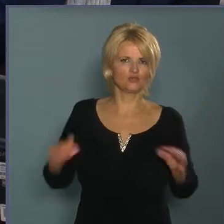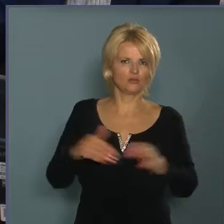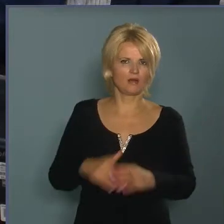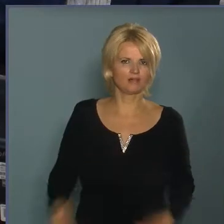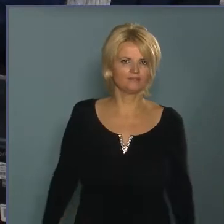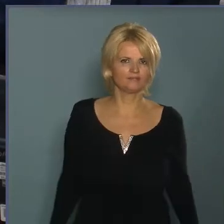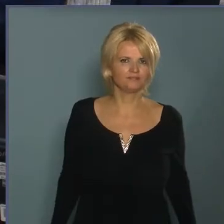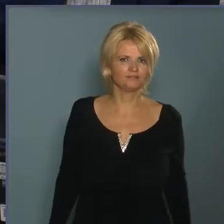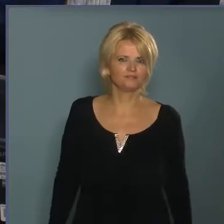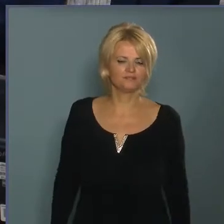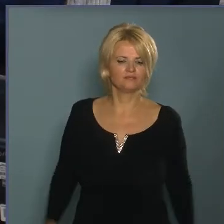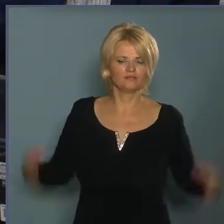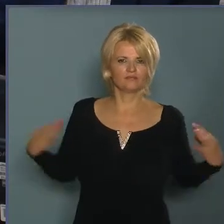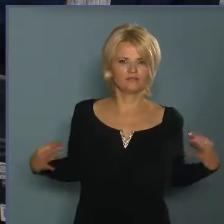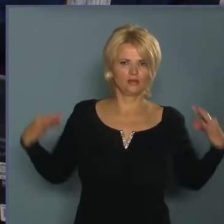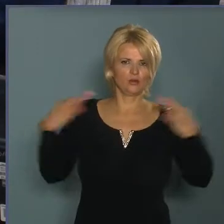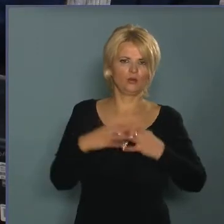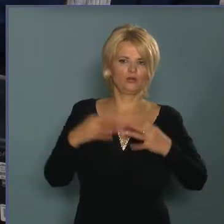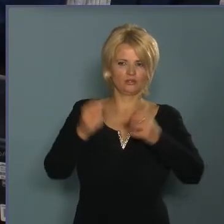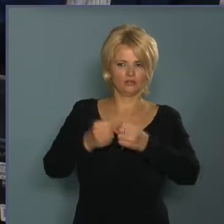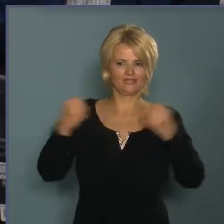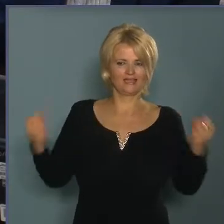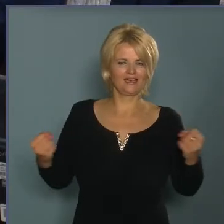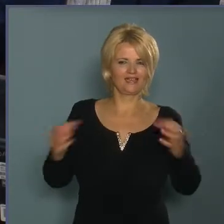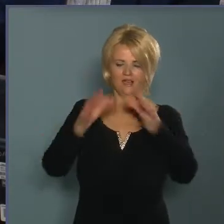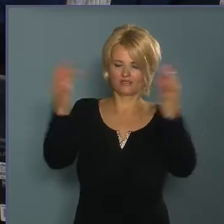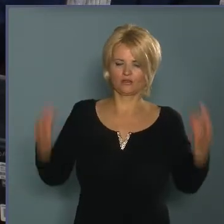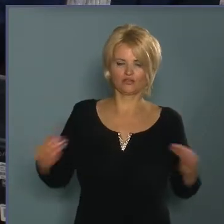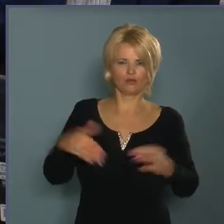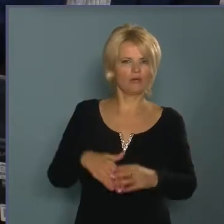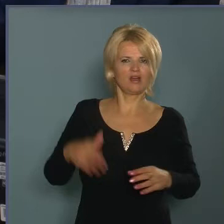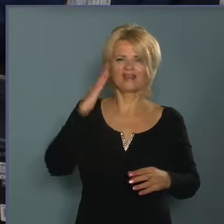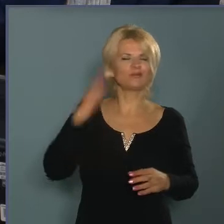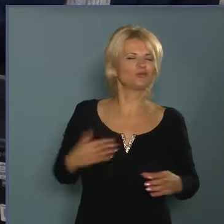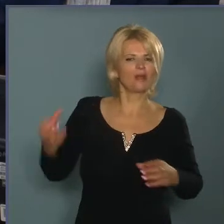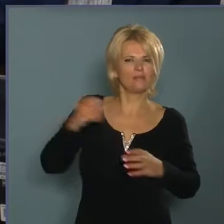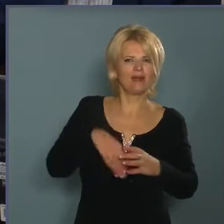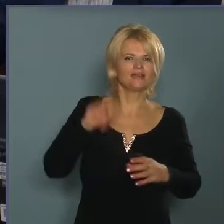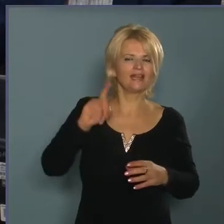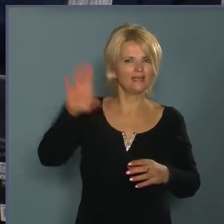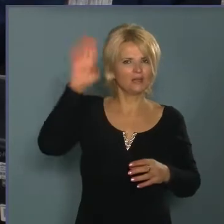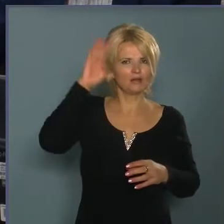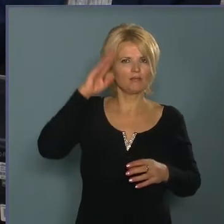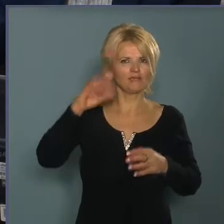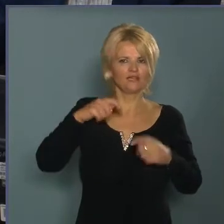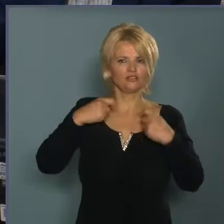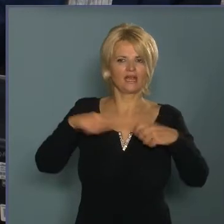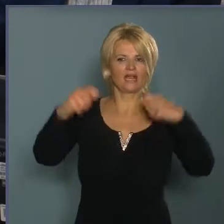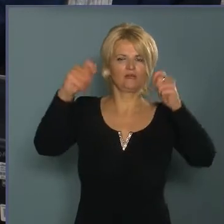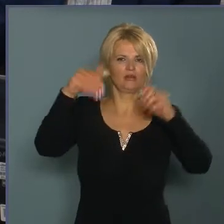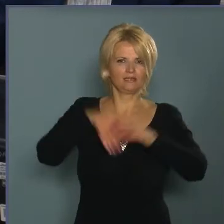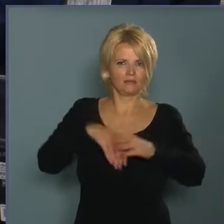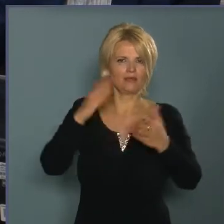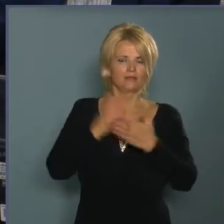zacskókban, vagy akár azokra az öltöző szekrényekre, amiket a zacskókban most nem tudtunk elhelyezni, de a kapitányság épületében már